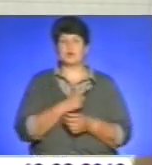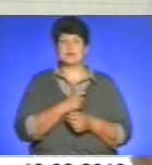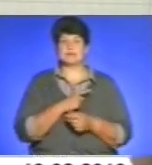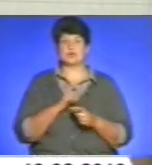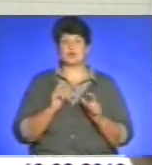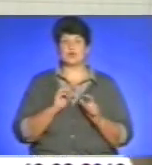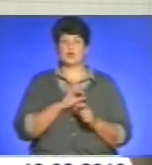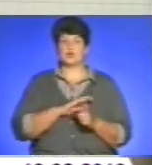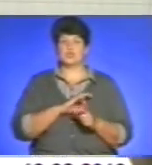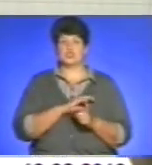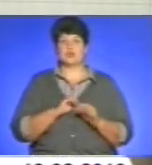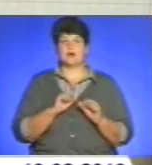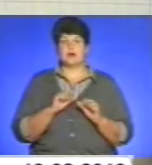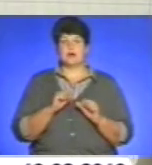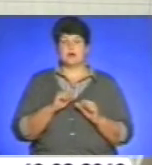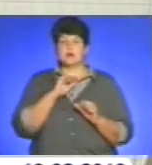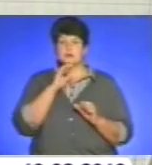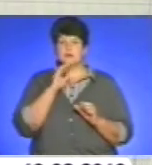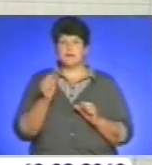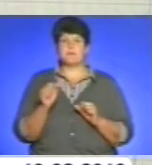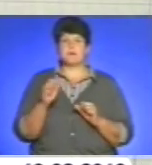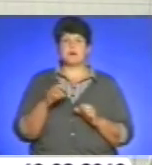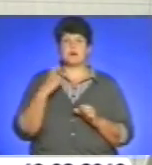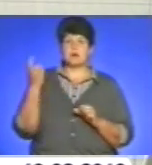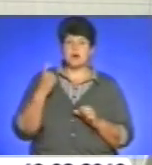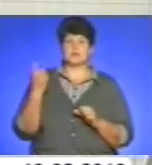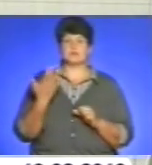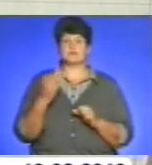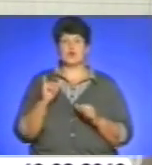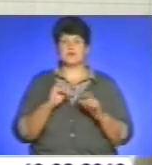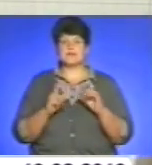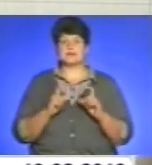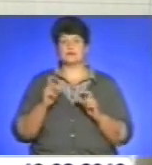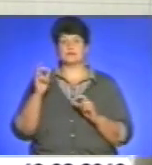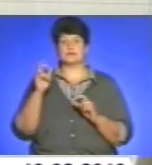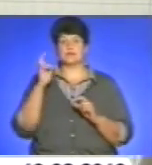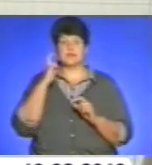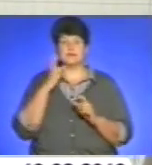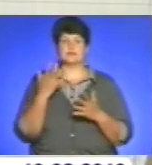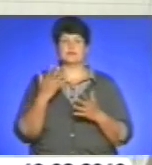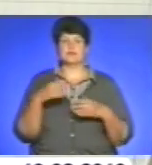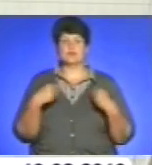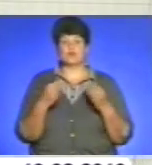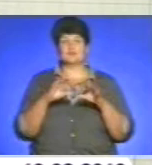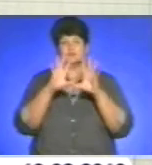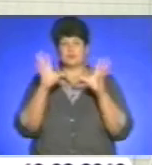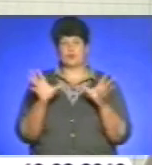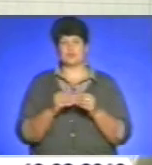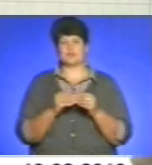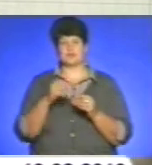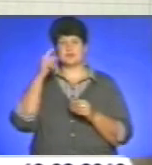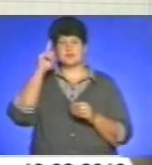академія, чи Харківська, чи Університет Шевченка в Києві, дають якісь общі ази і так далі.